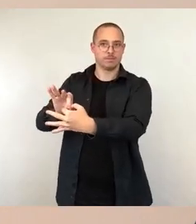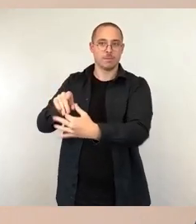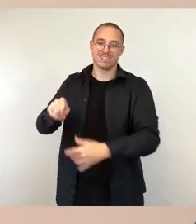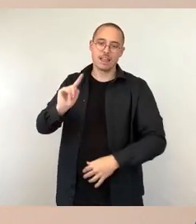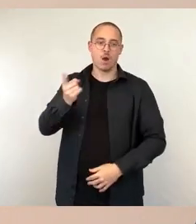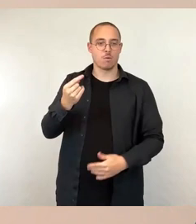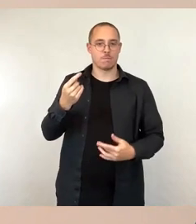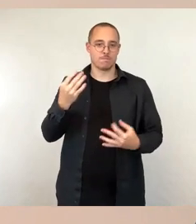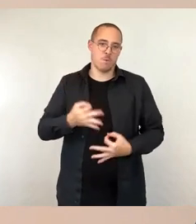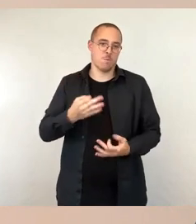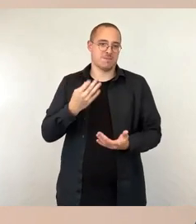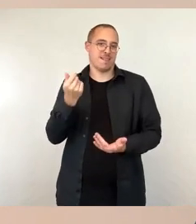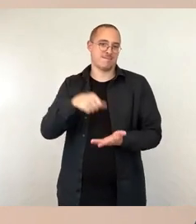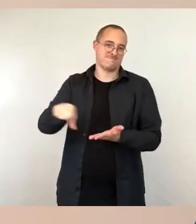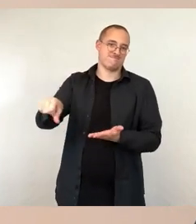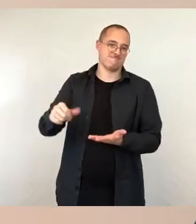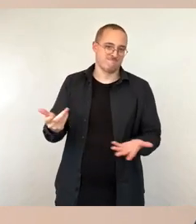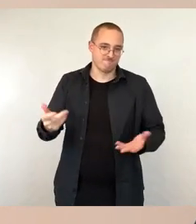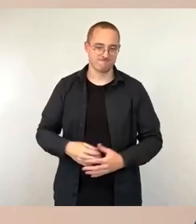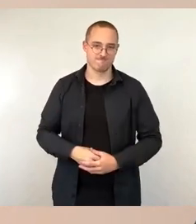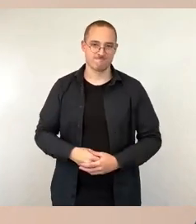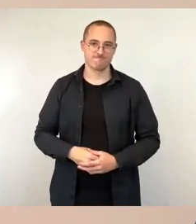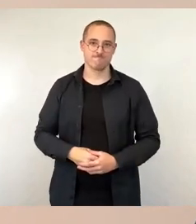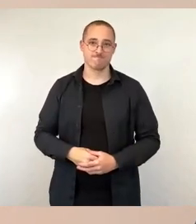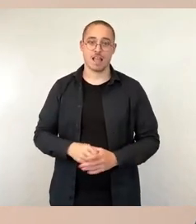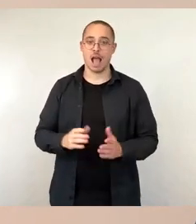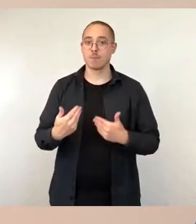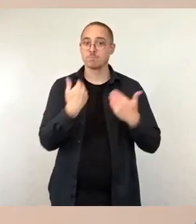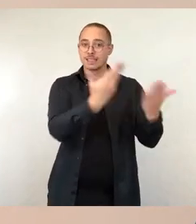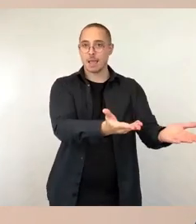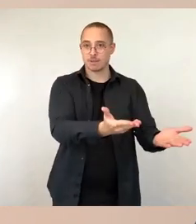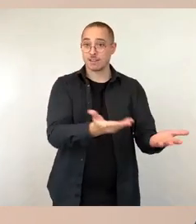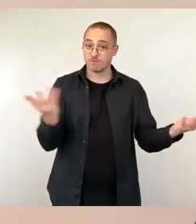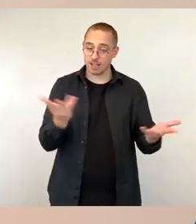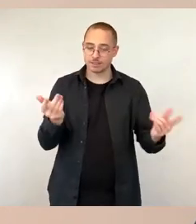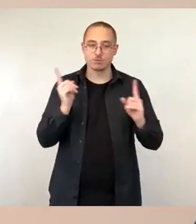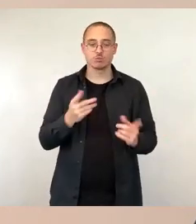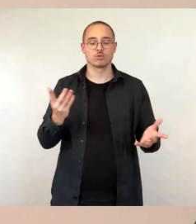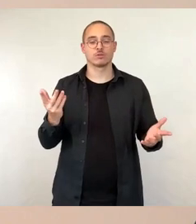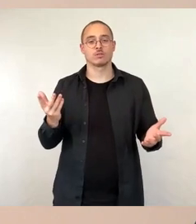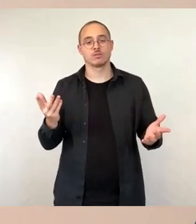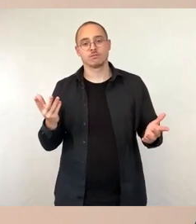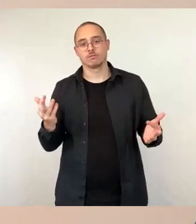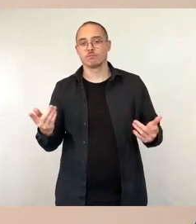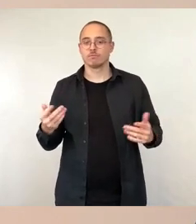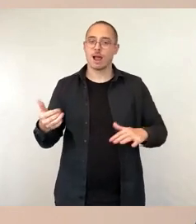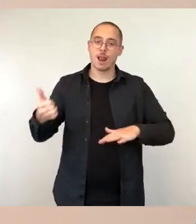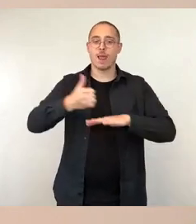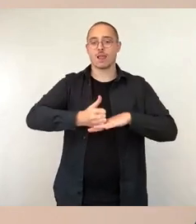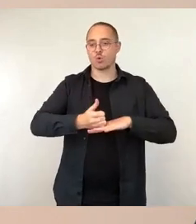Abgegeben werden müsste dann die Leitung und Geschäftsführung des Regionalausschusses Jugendmusiziert, der die